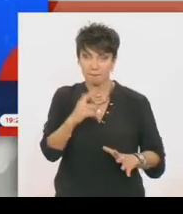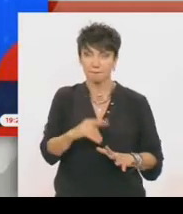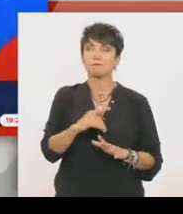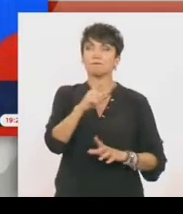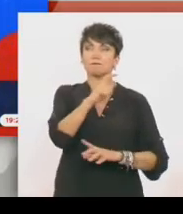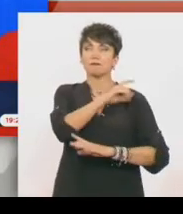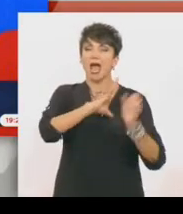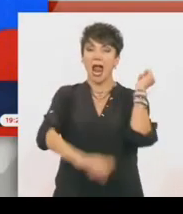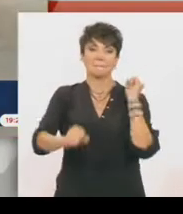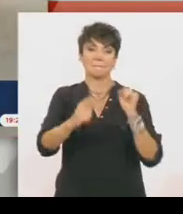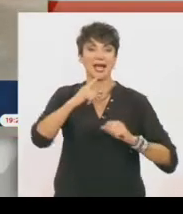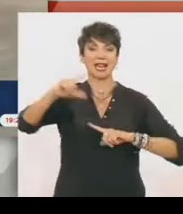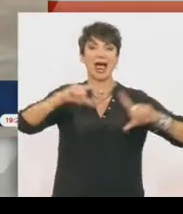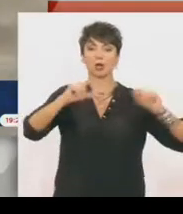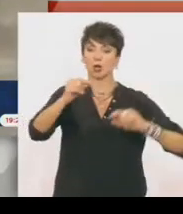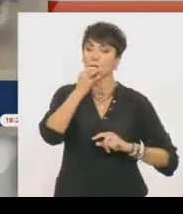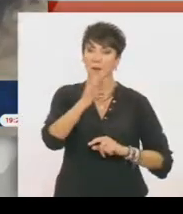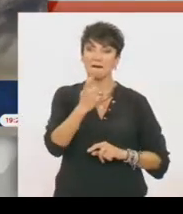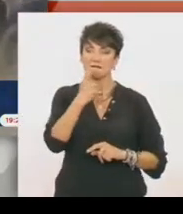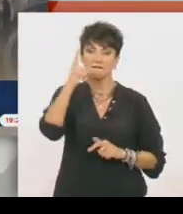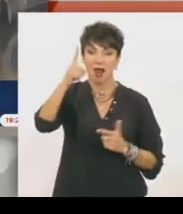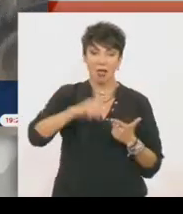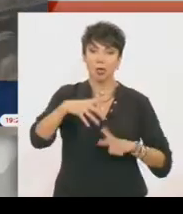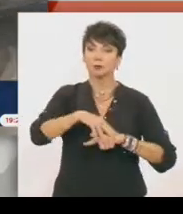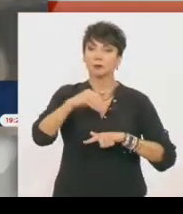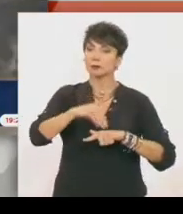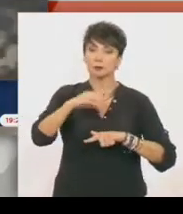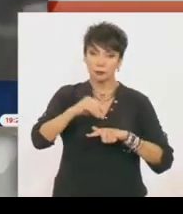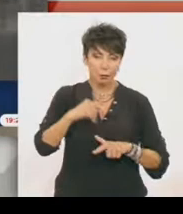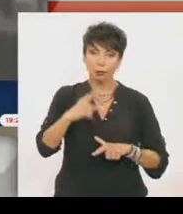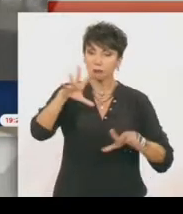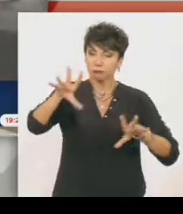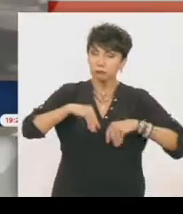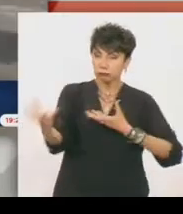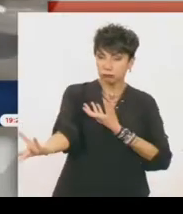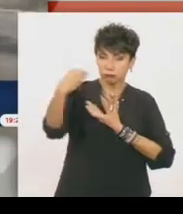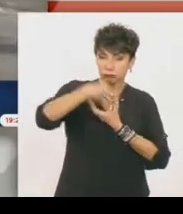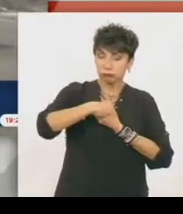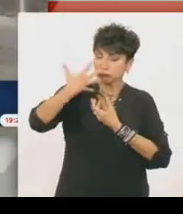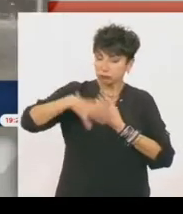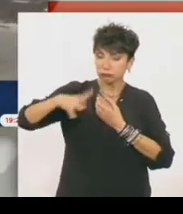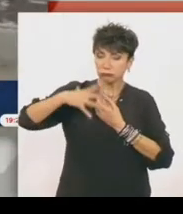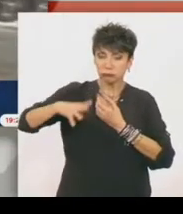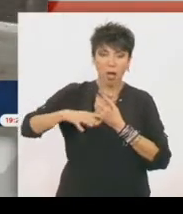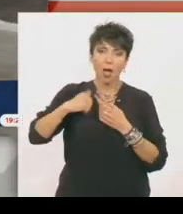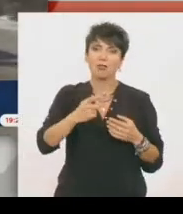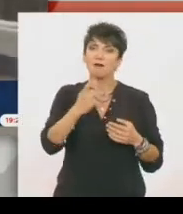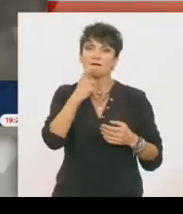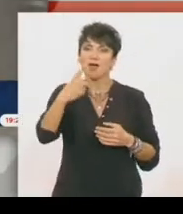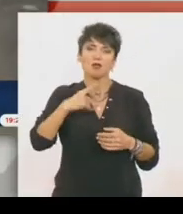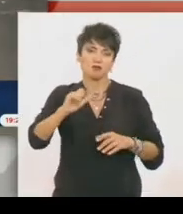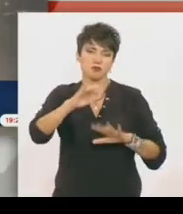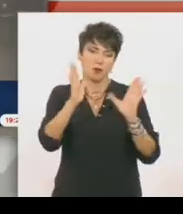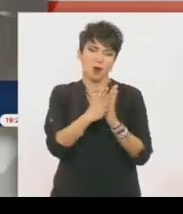σαφείς διαβεβαιώσεις ότι και η Φιλανδία και η Σουηδία είναι αποδεκτές από το ΝΑΤΟ. Ζήτημα χρόνου για τη Φιλανδία για να